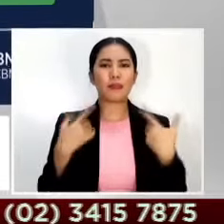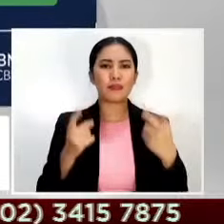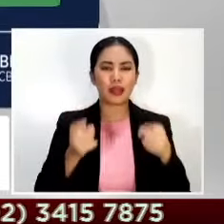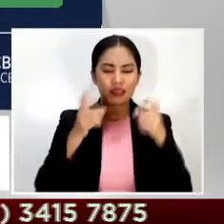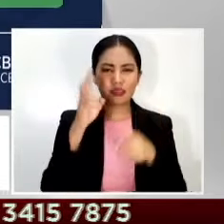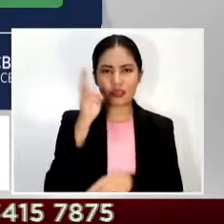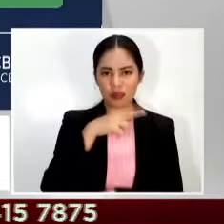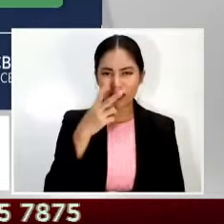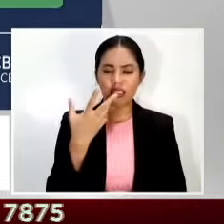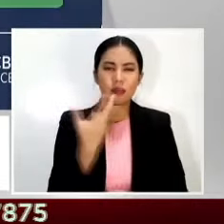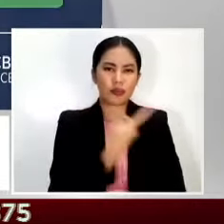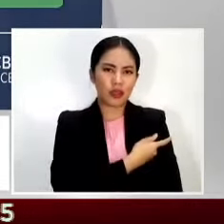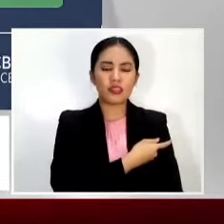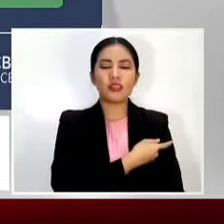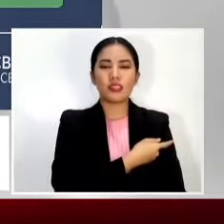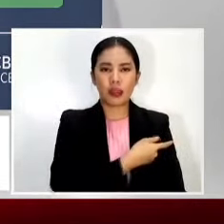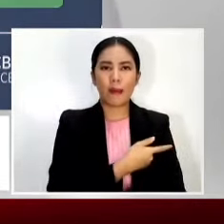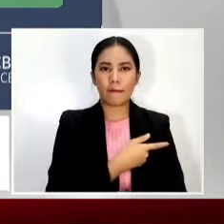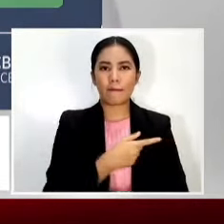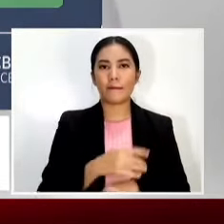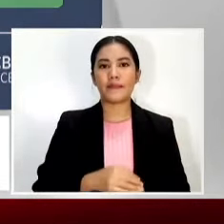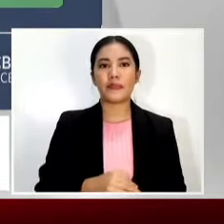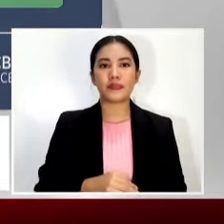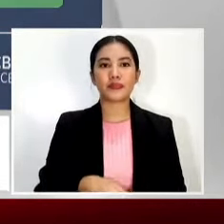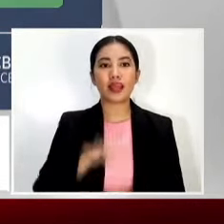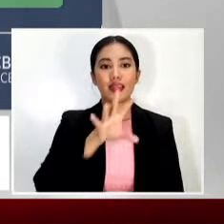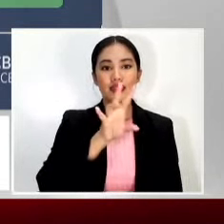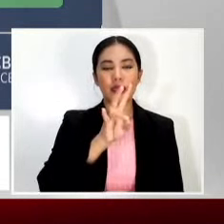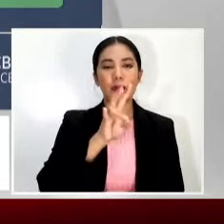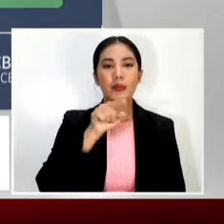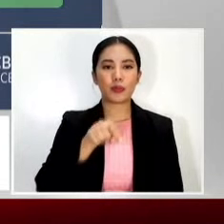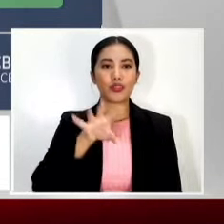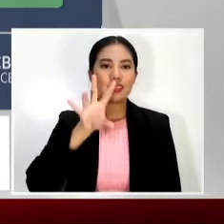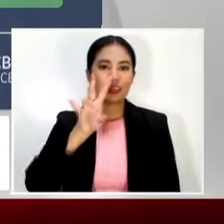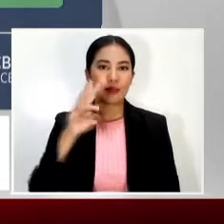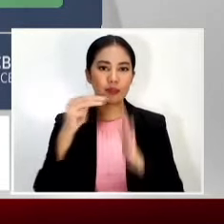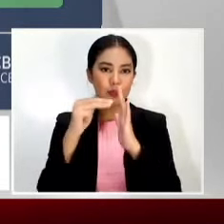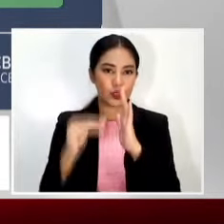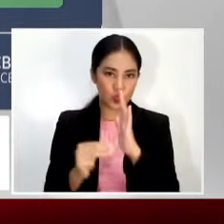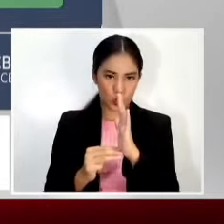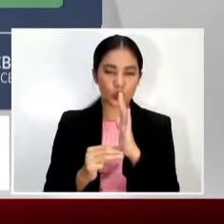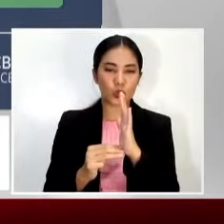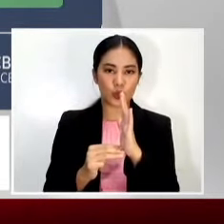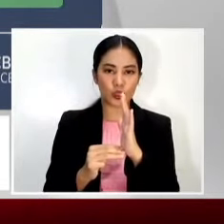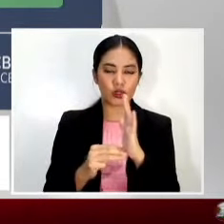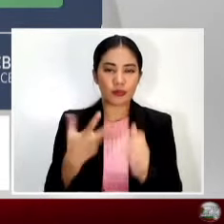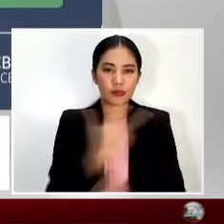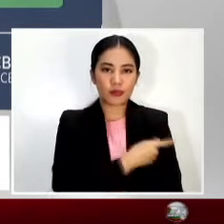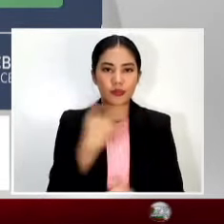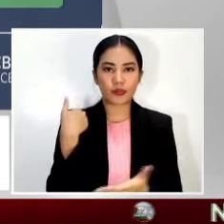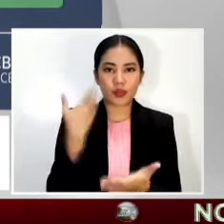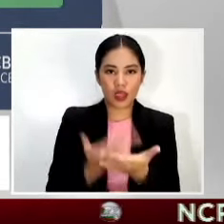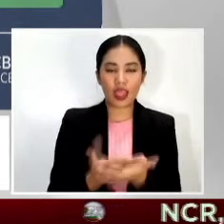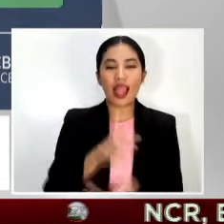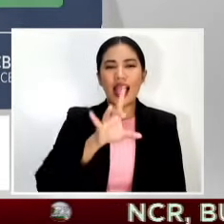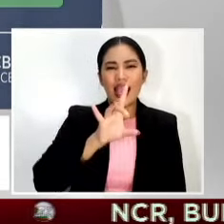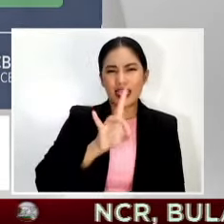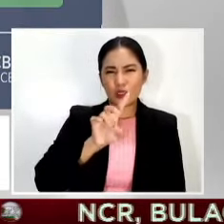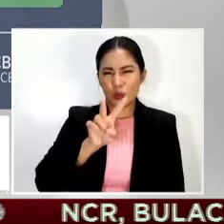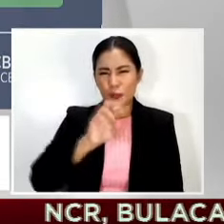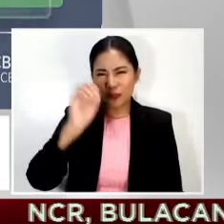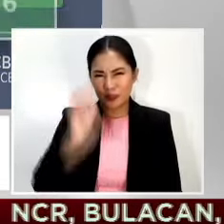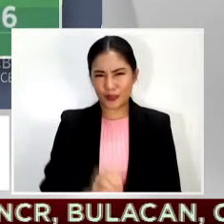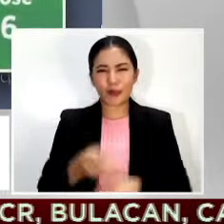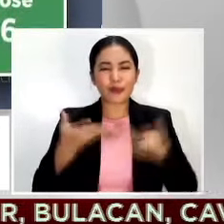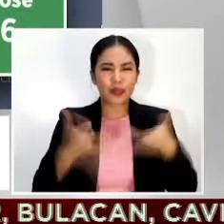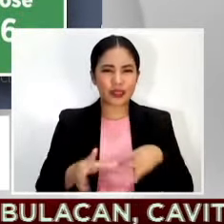higit 7.7 million COVID vaccine doses na dumating sa bansa 82.4% ang naipamahagi na sa mga rehyon hanggang noong